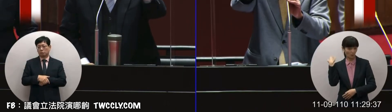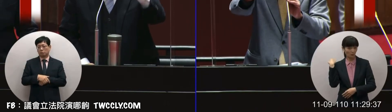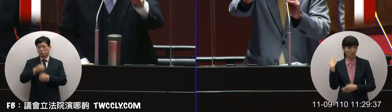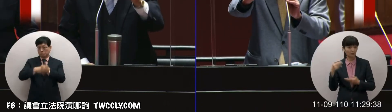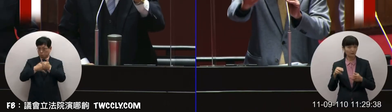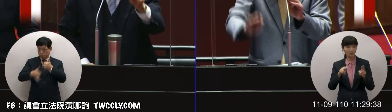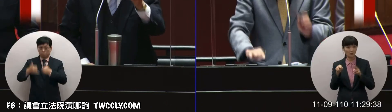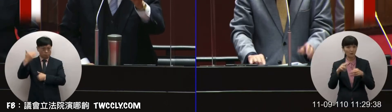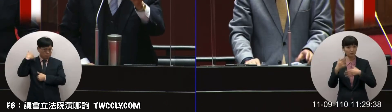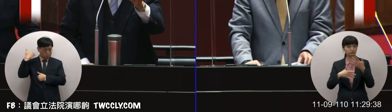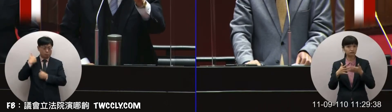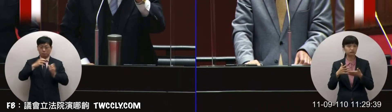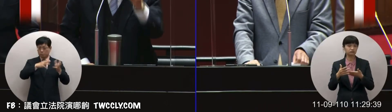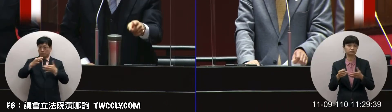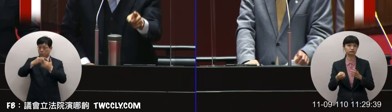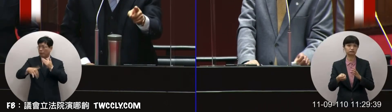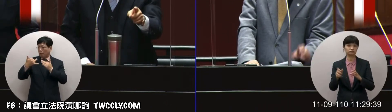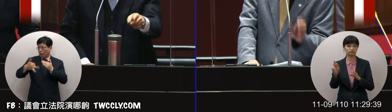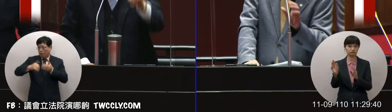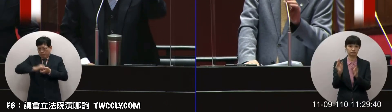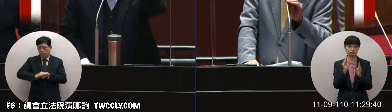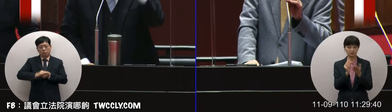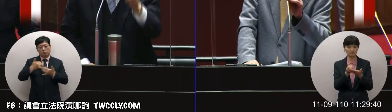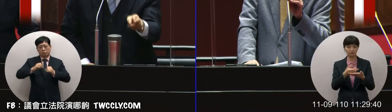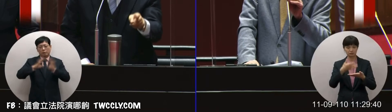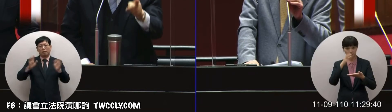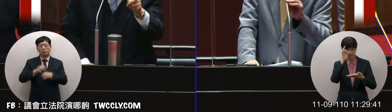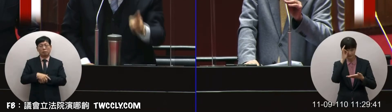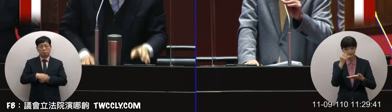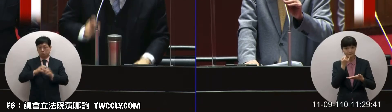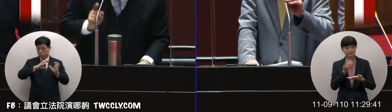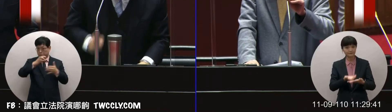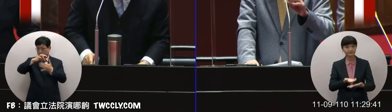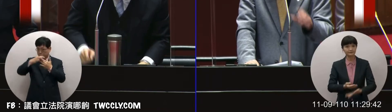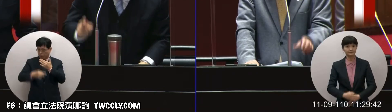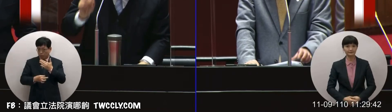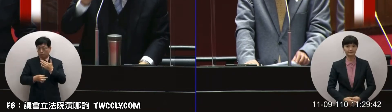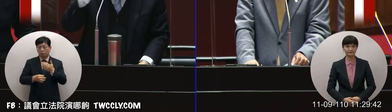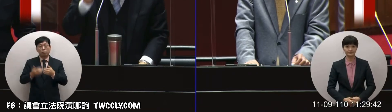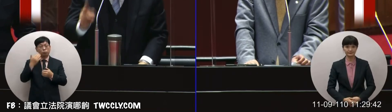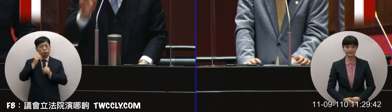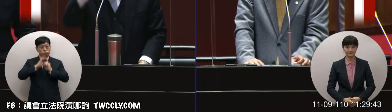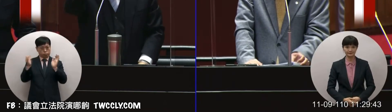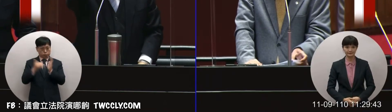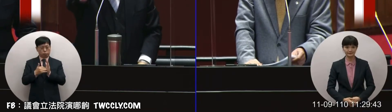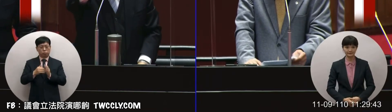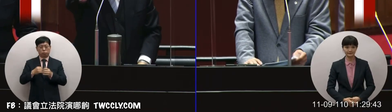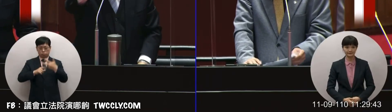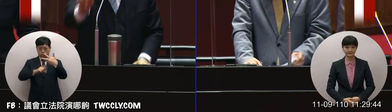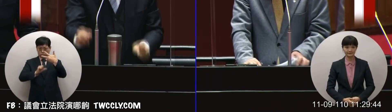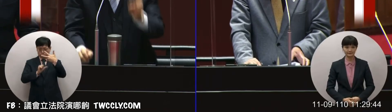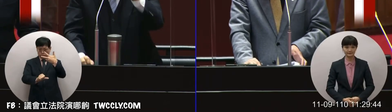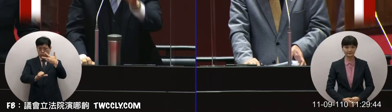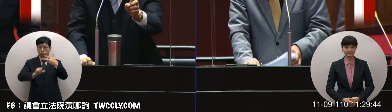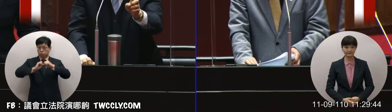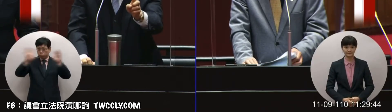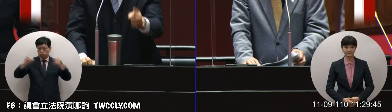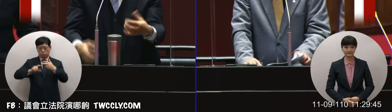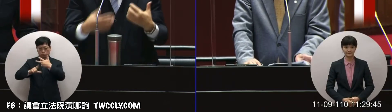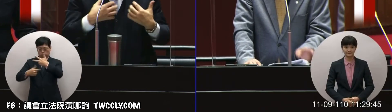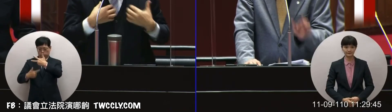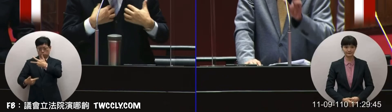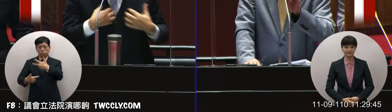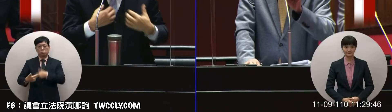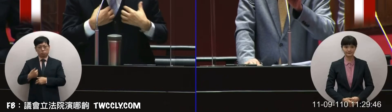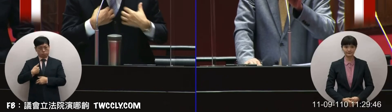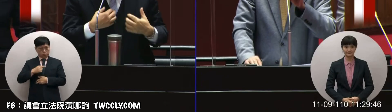員那時候國際標準要不公佈國際標準一個公佈7月5號公佈7月6